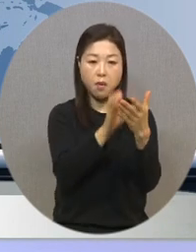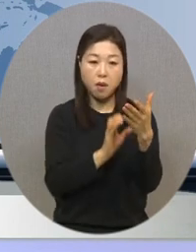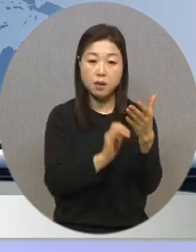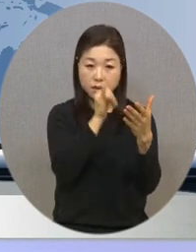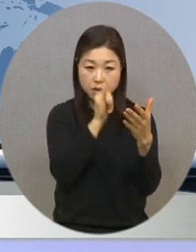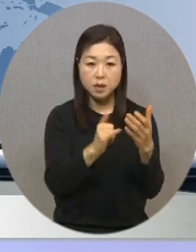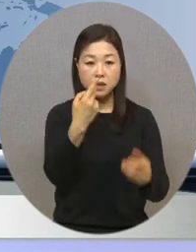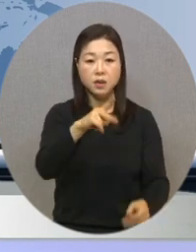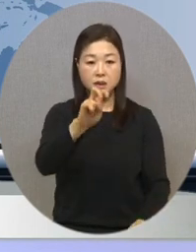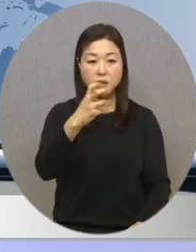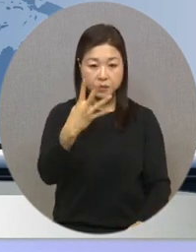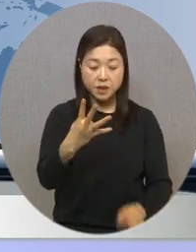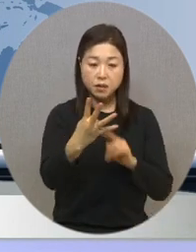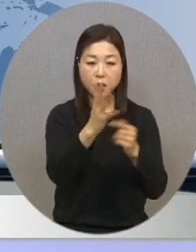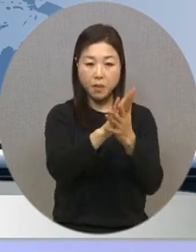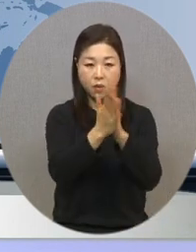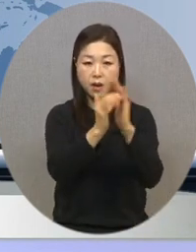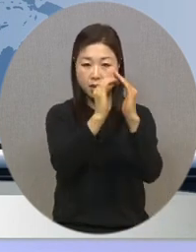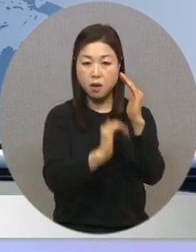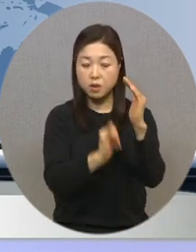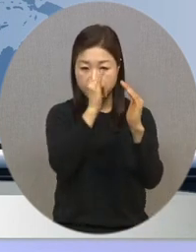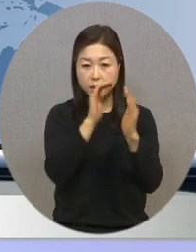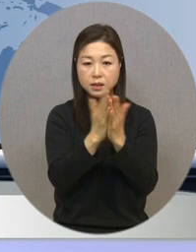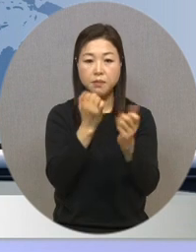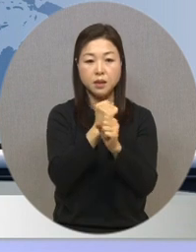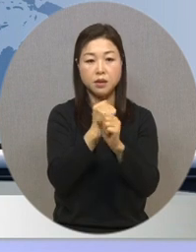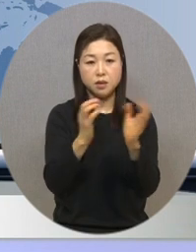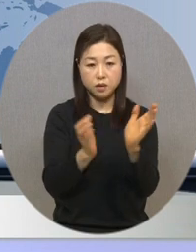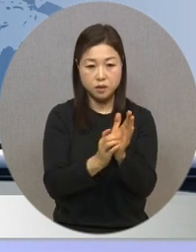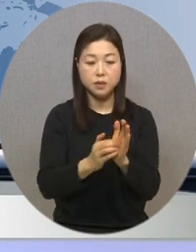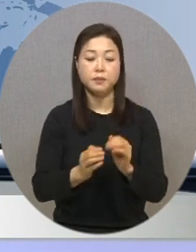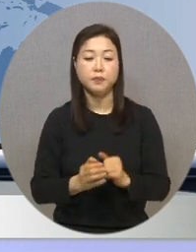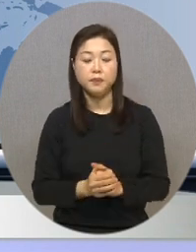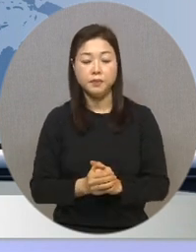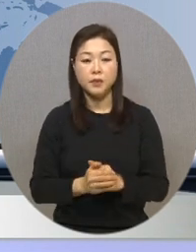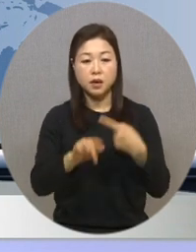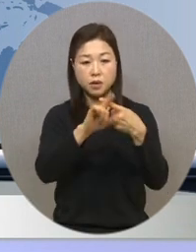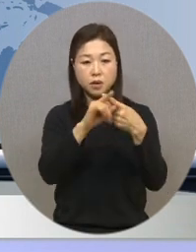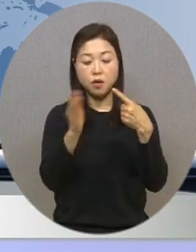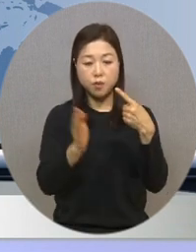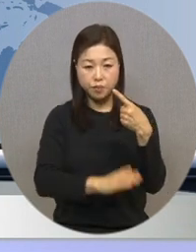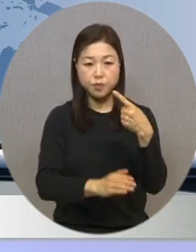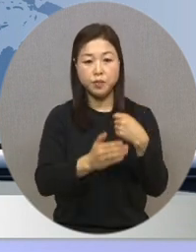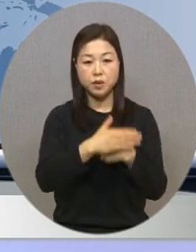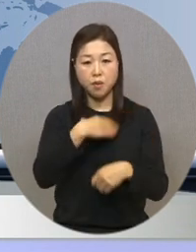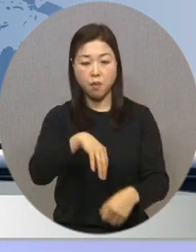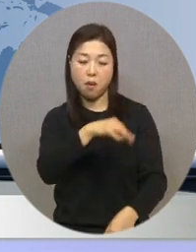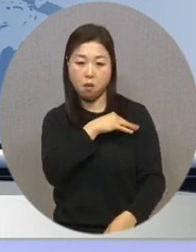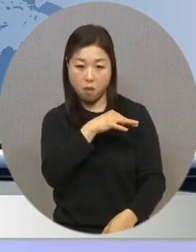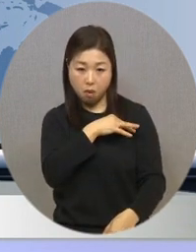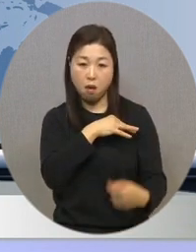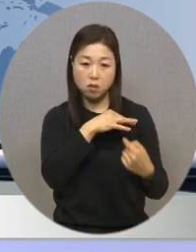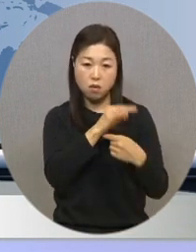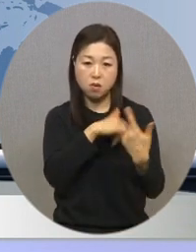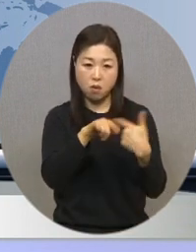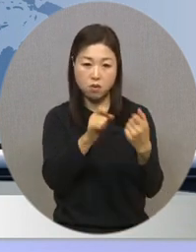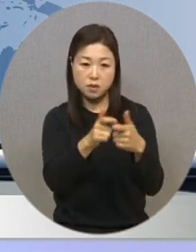달라집니다 책자를 발간했는데요. 이달부터는 저소득층의 기초생활보장 강화를 위해